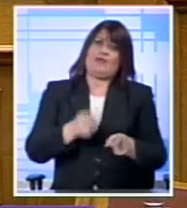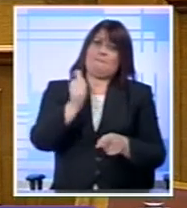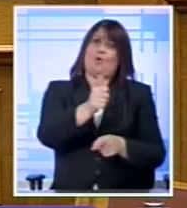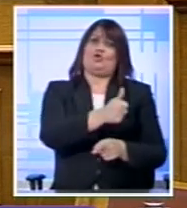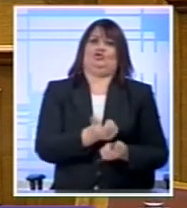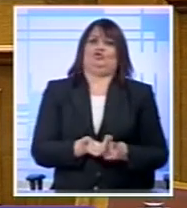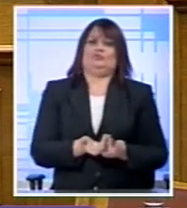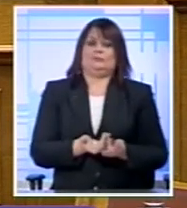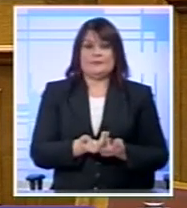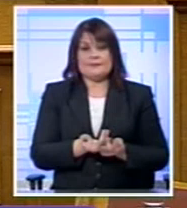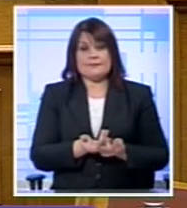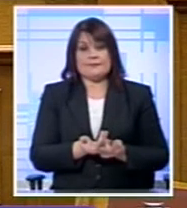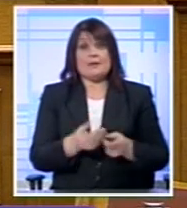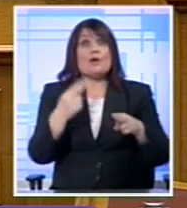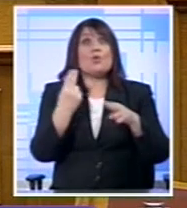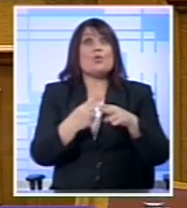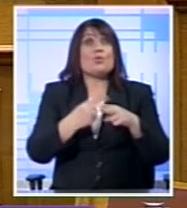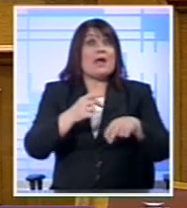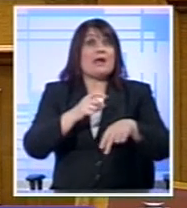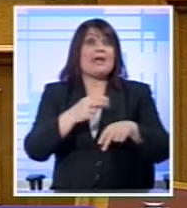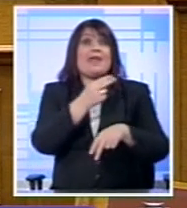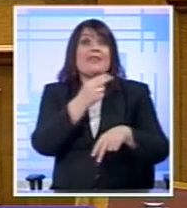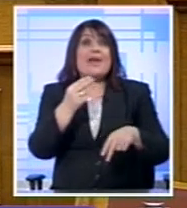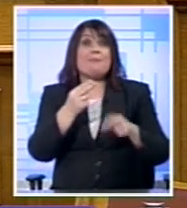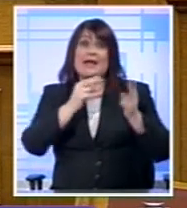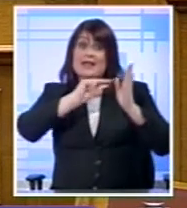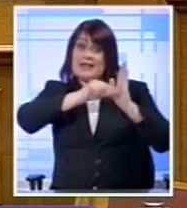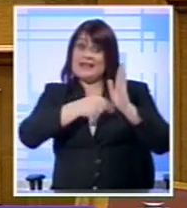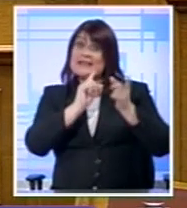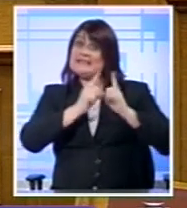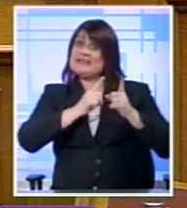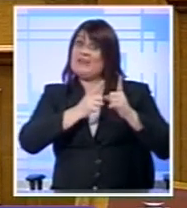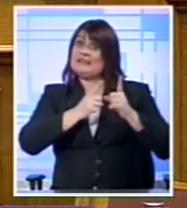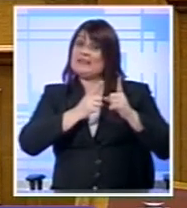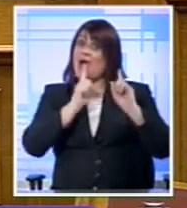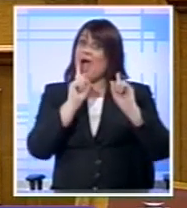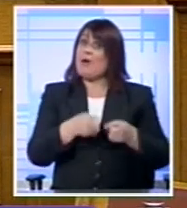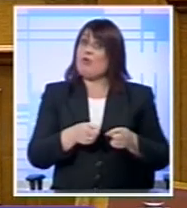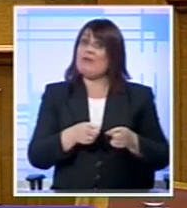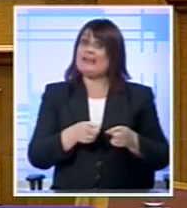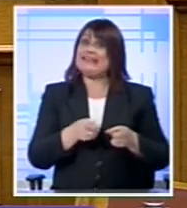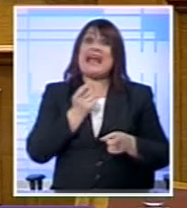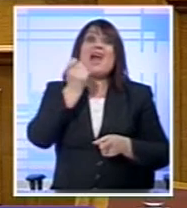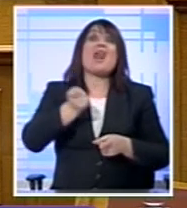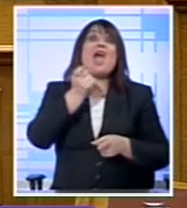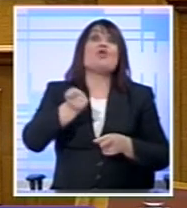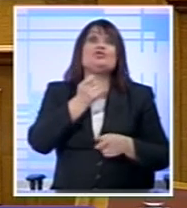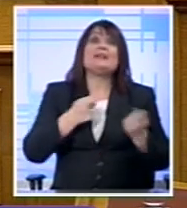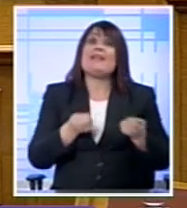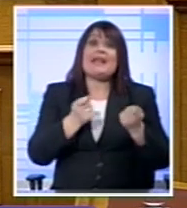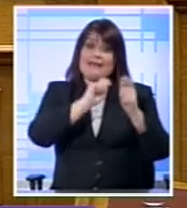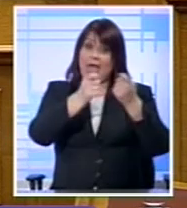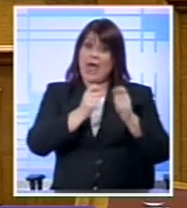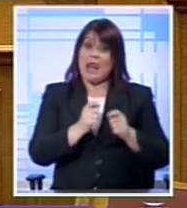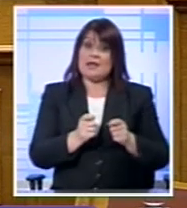Σε ένα τόσο κέριο και ζωτικό ζήτημα Όπως τη δανειακή σύμβαση Τις αποφάσεις που αφορούν στο υπέρογο χρέος Αλλά και τις διαρθρωτικές